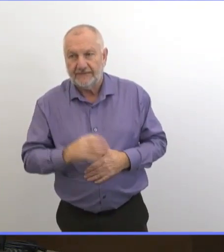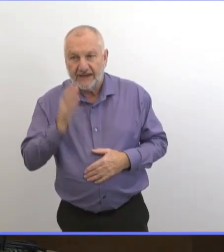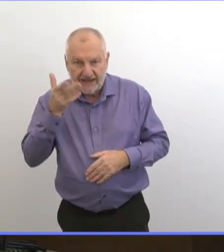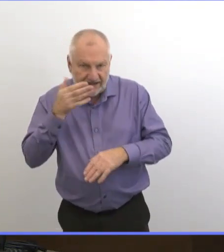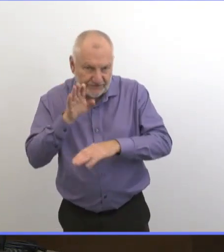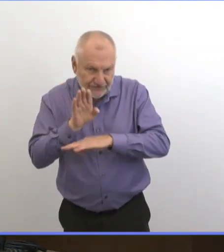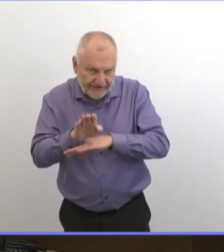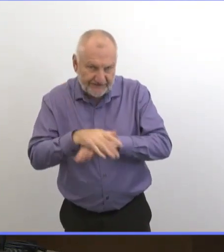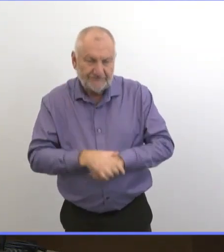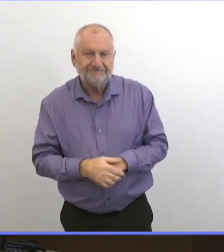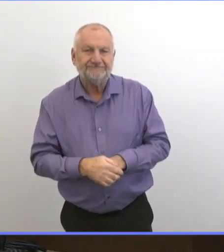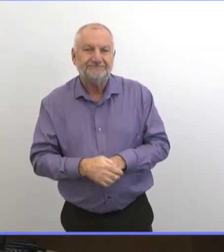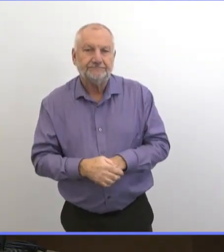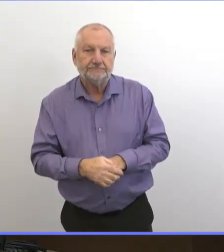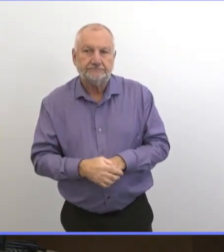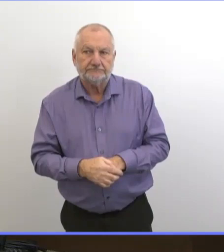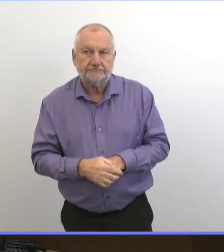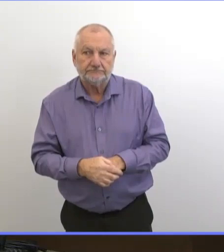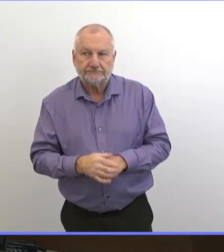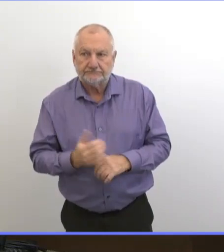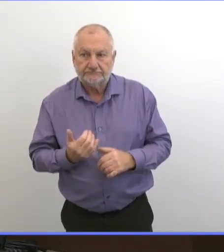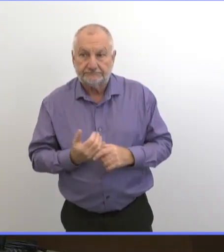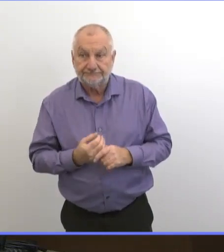On voit beaucoup de transmissions communautaires.